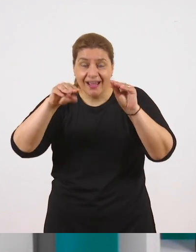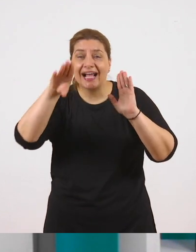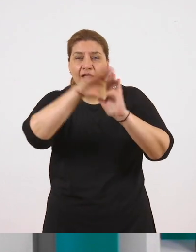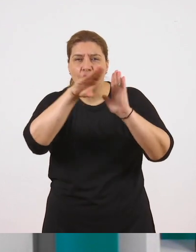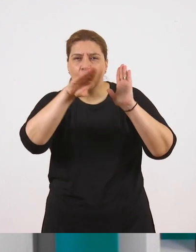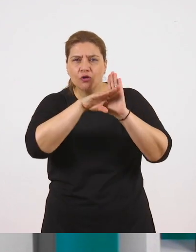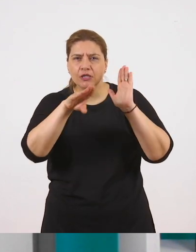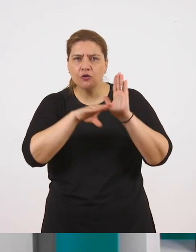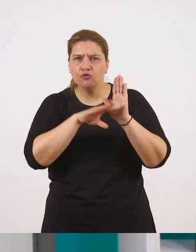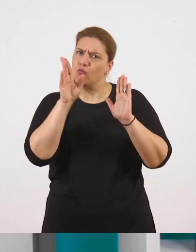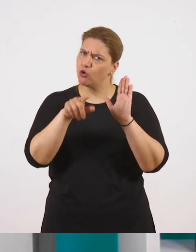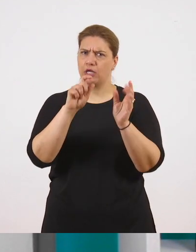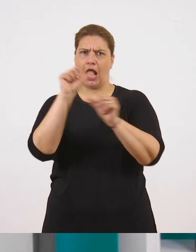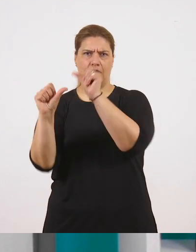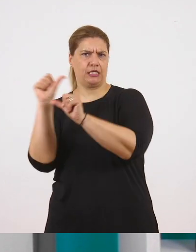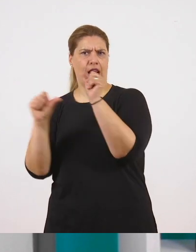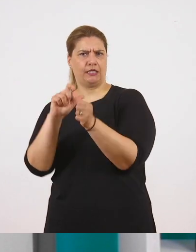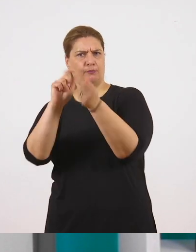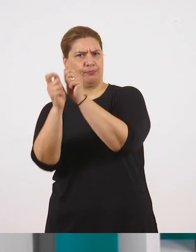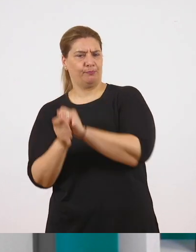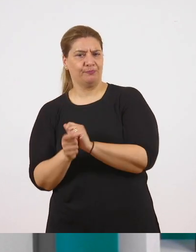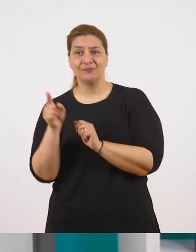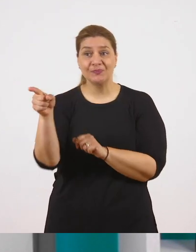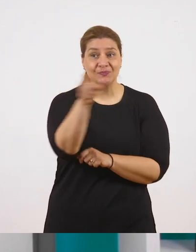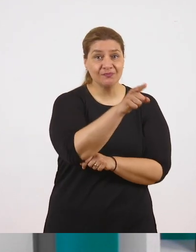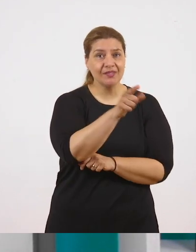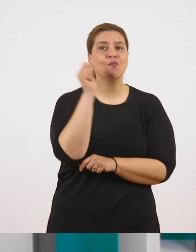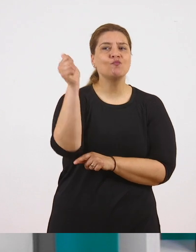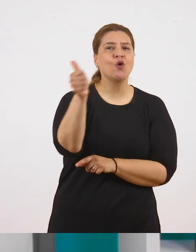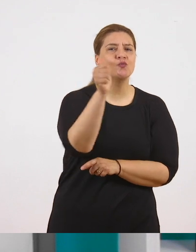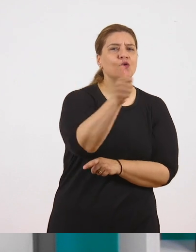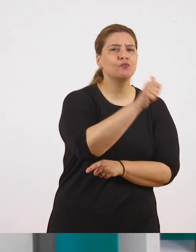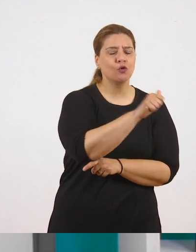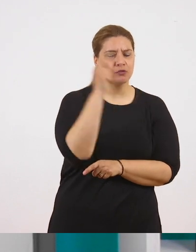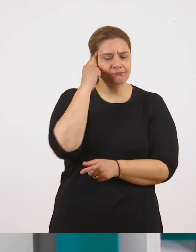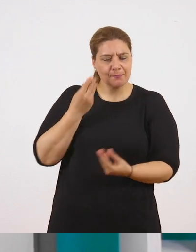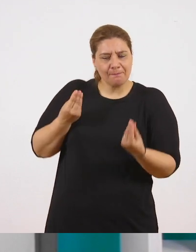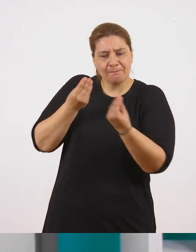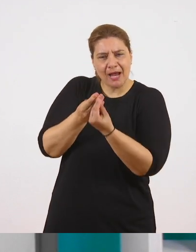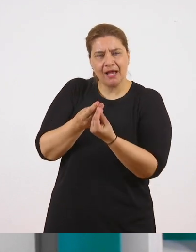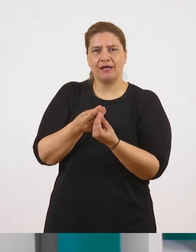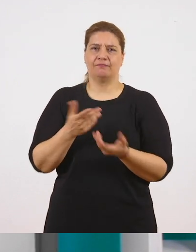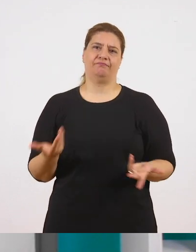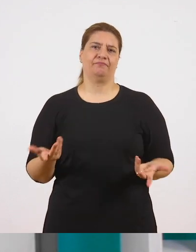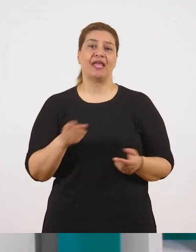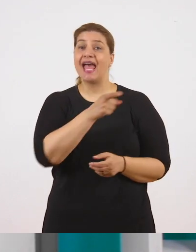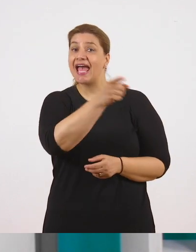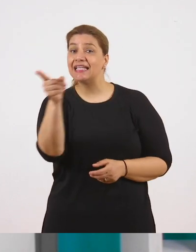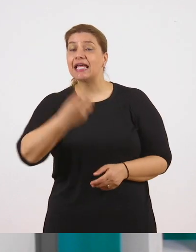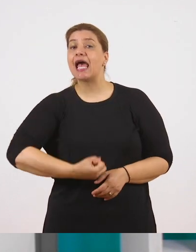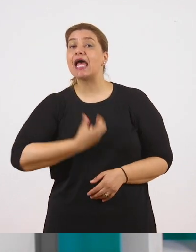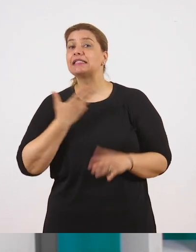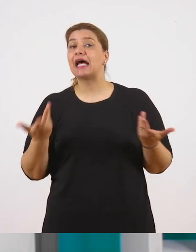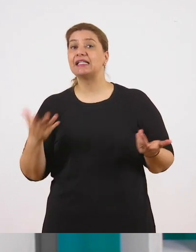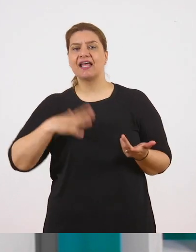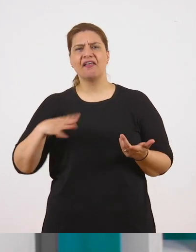ανατραπούν. Και ο καθένας μας ψάχνει να βρει τη δική του προσωπική αληθινή φωνή. Και ακόμα και τώρα αν αισθάνεστε ότι